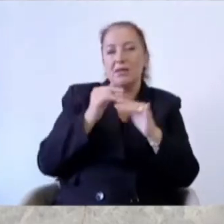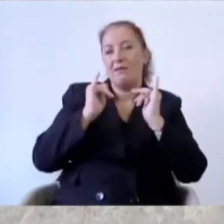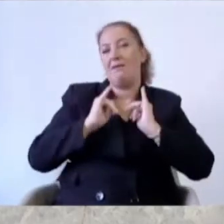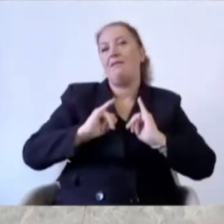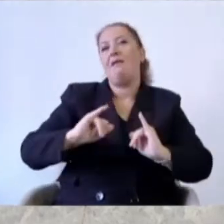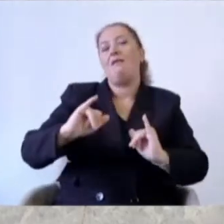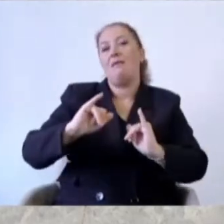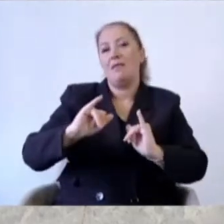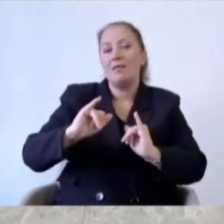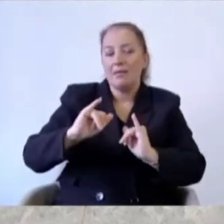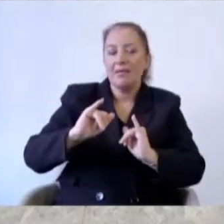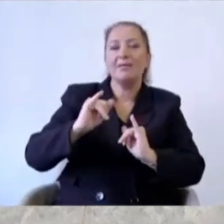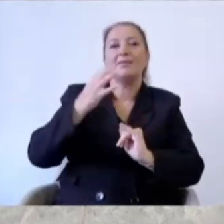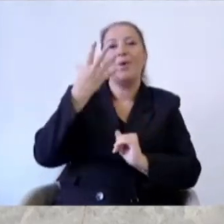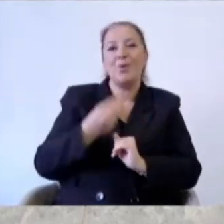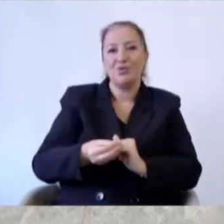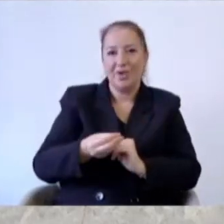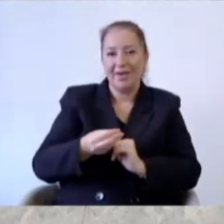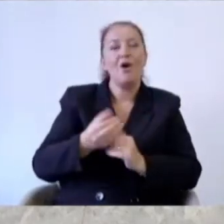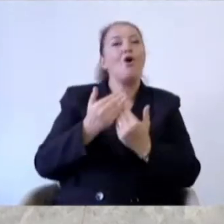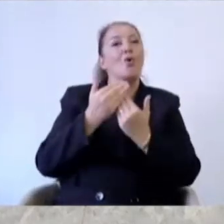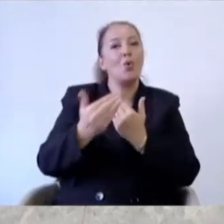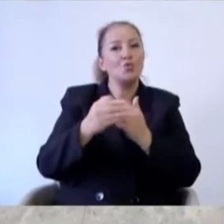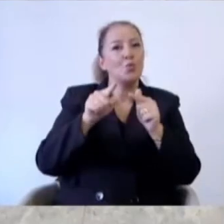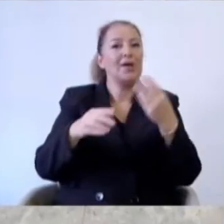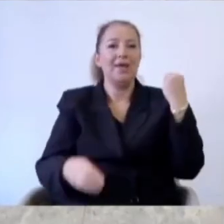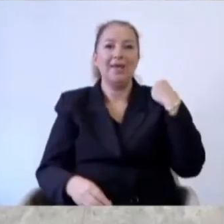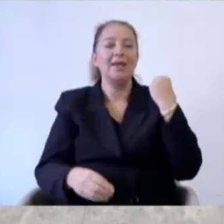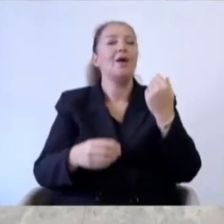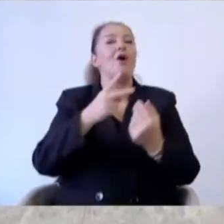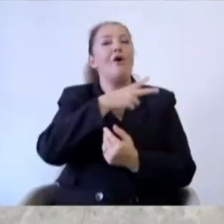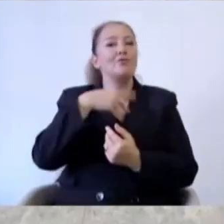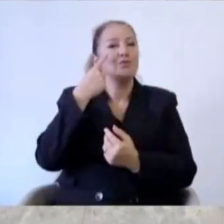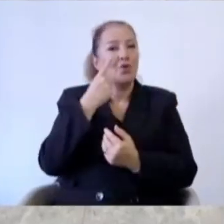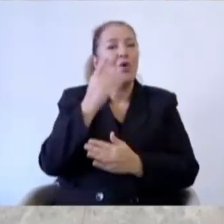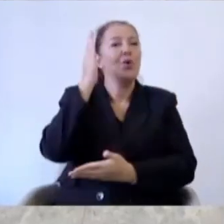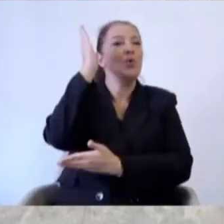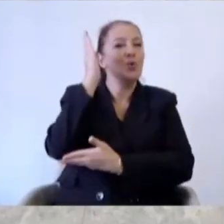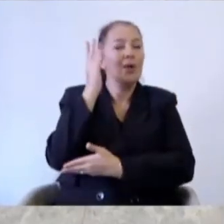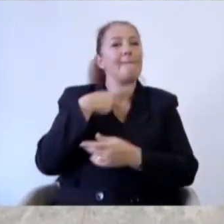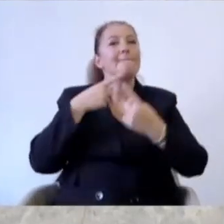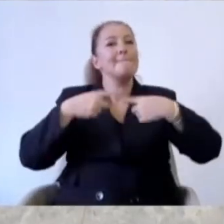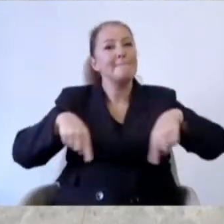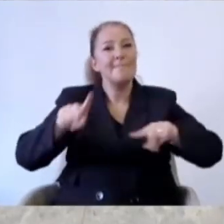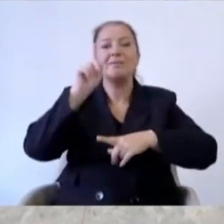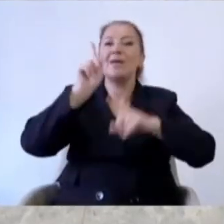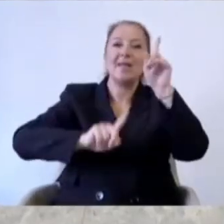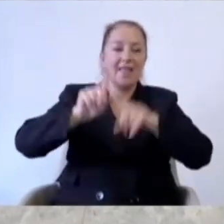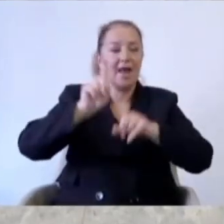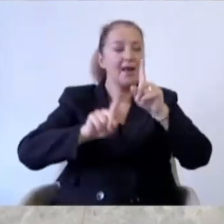şekilde ulaşabilecekler. Komşuların bu yeni hatların güzergahlarını bizim internet